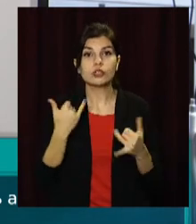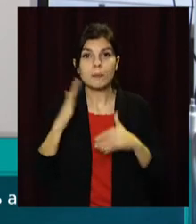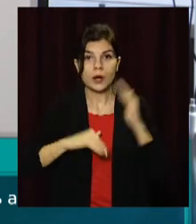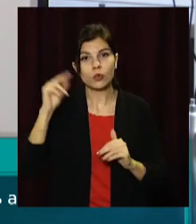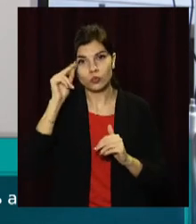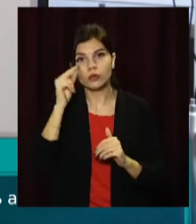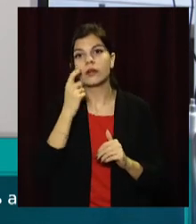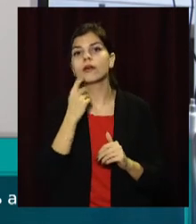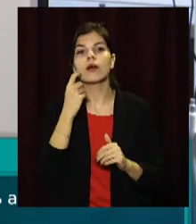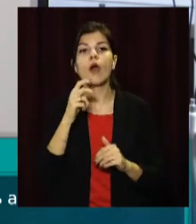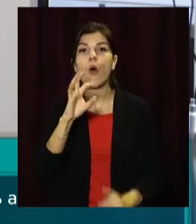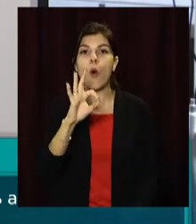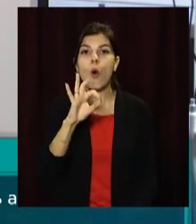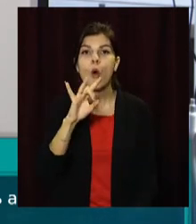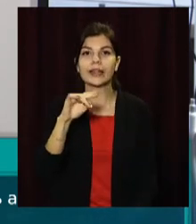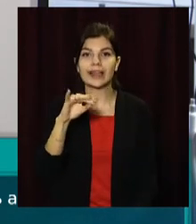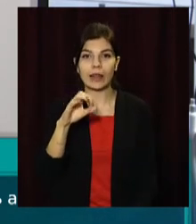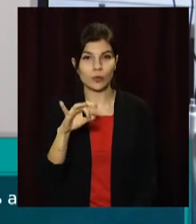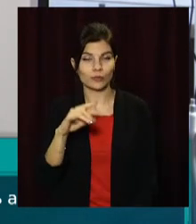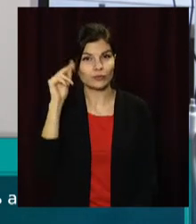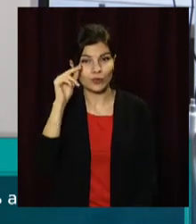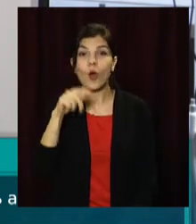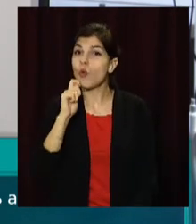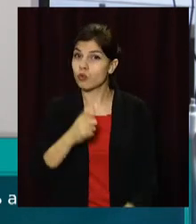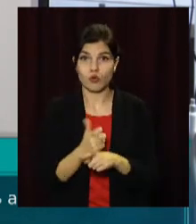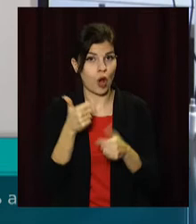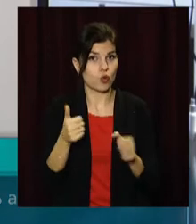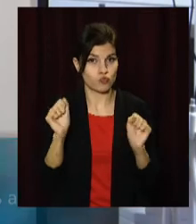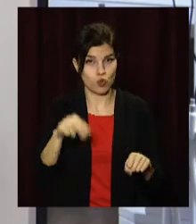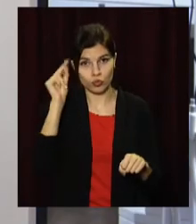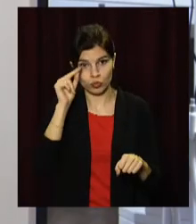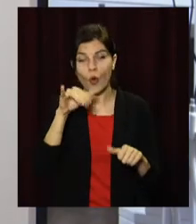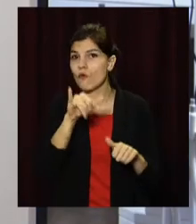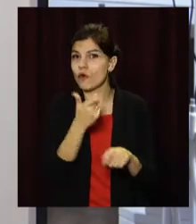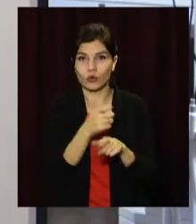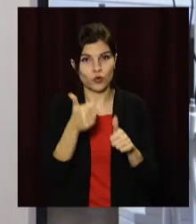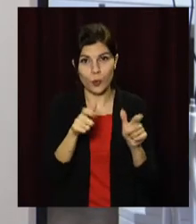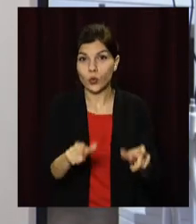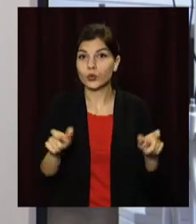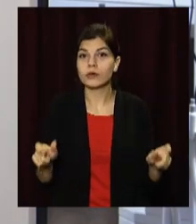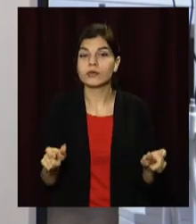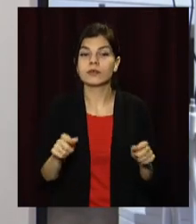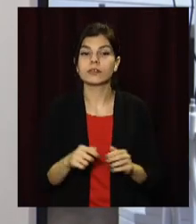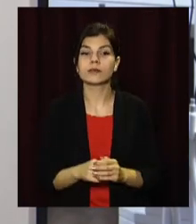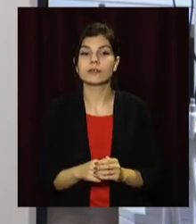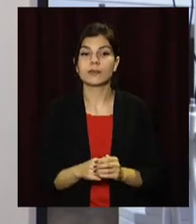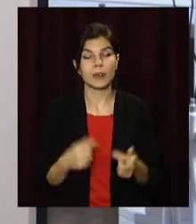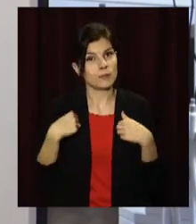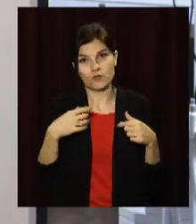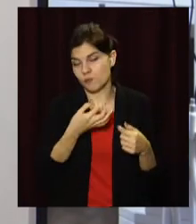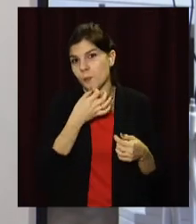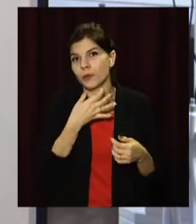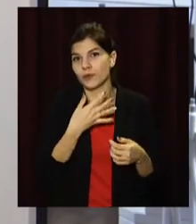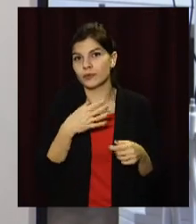як ординатор. В Україні дуже добре можна навчитися. І у вас дуже добрі люди. І мені дуже